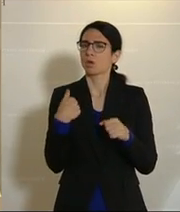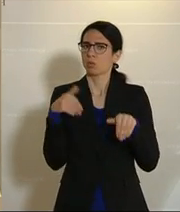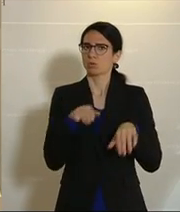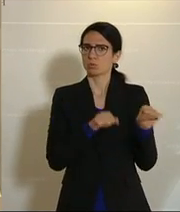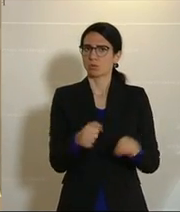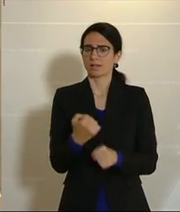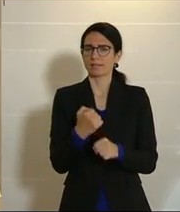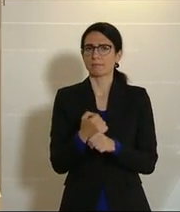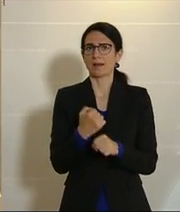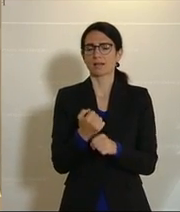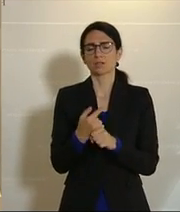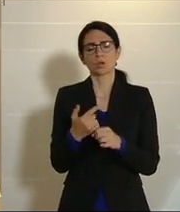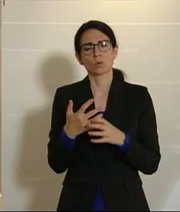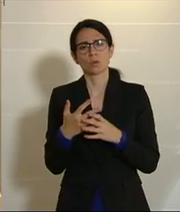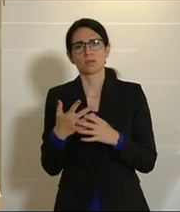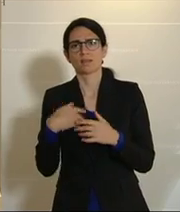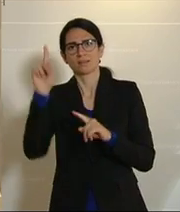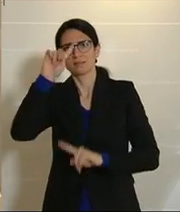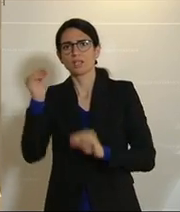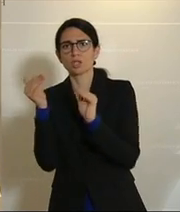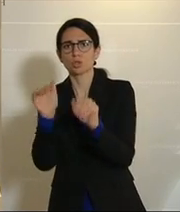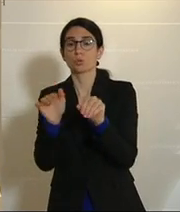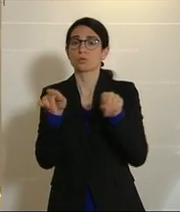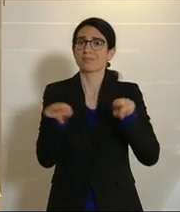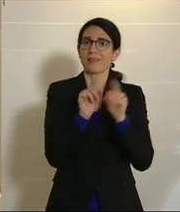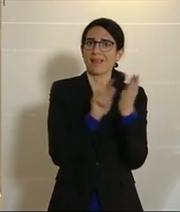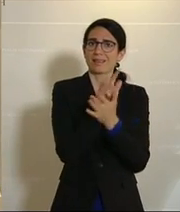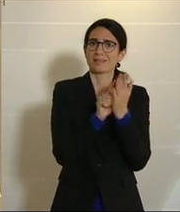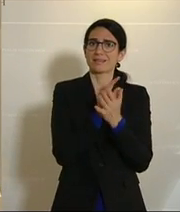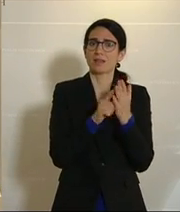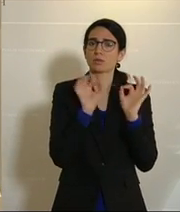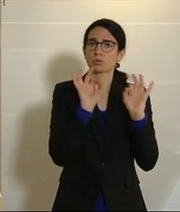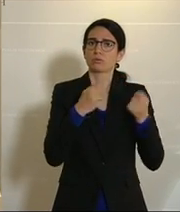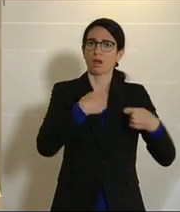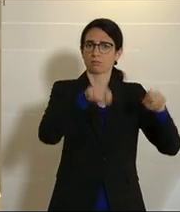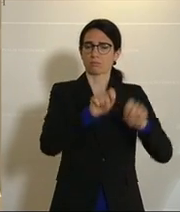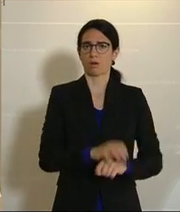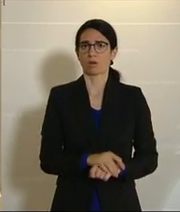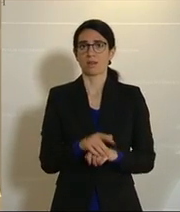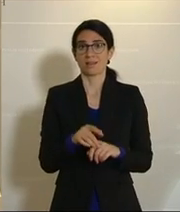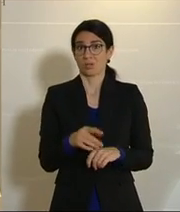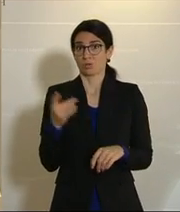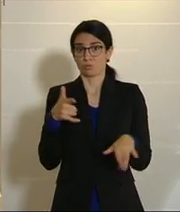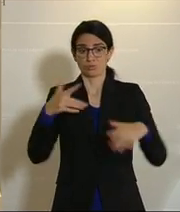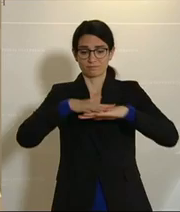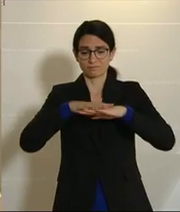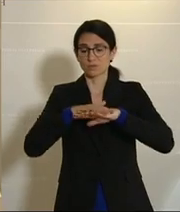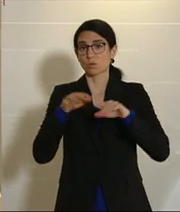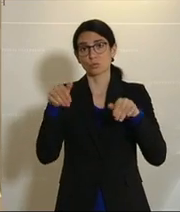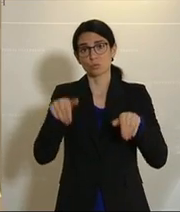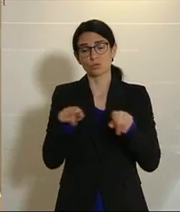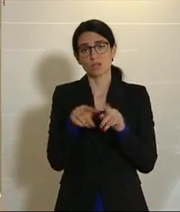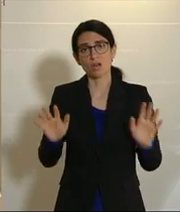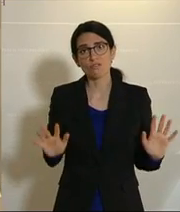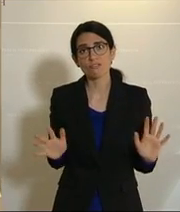Bewirtschaftung, auch Artenschutz auf den landwirtschaftlichen Flächen zu ermöglichen. Und das muss man fördern. Das kann man nicht alles nur